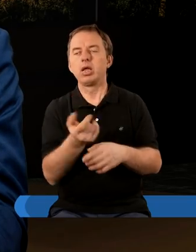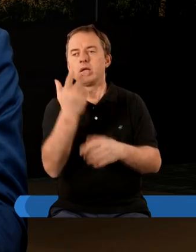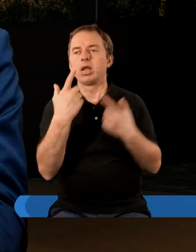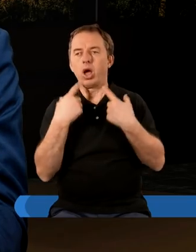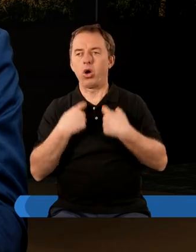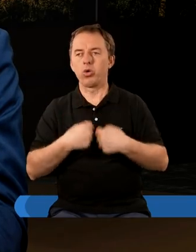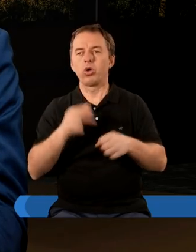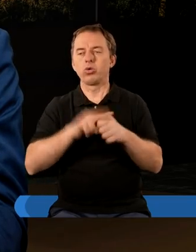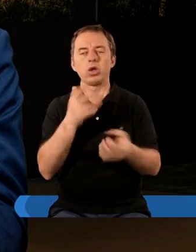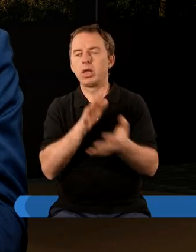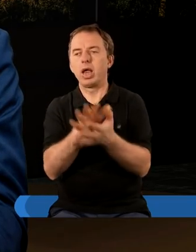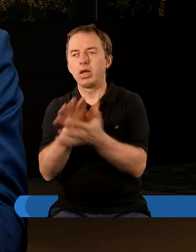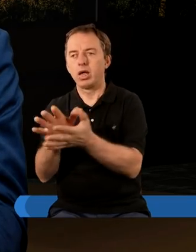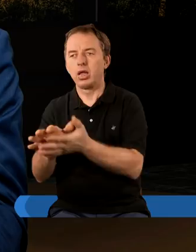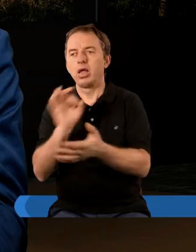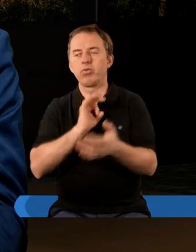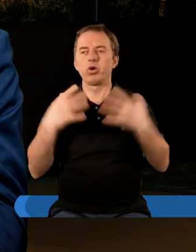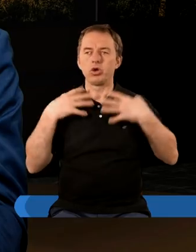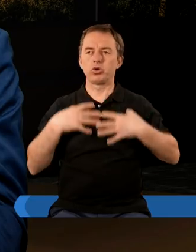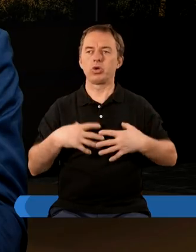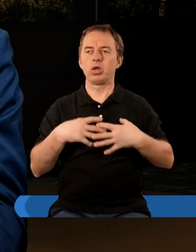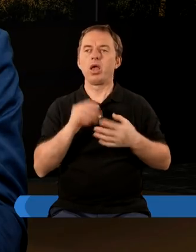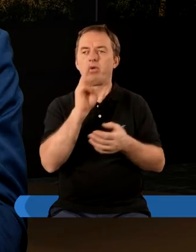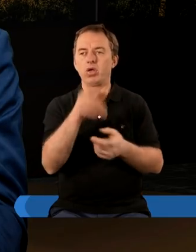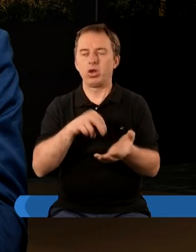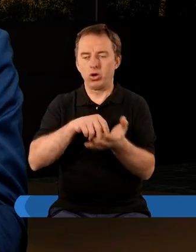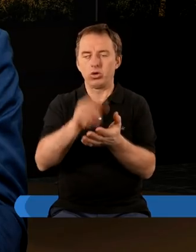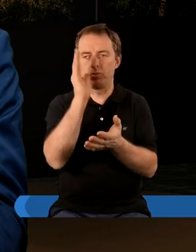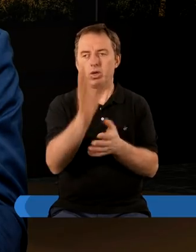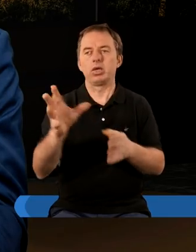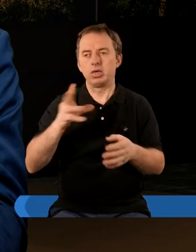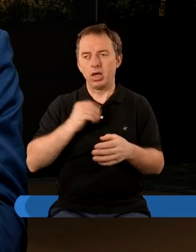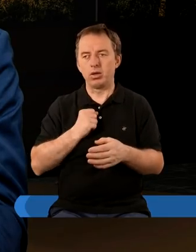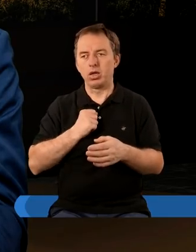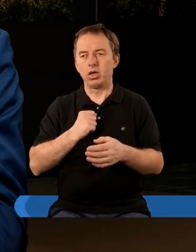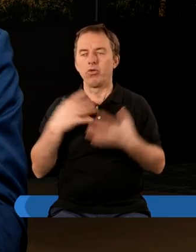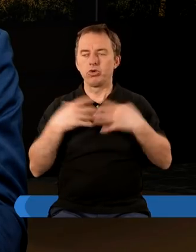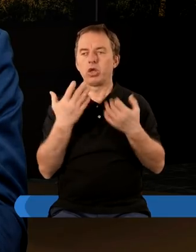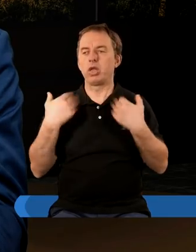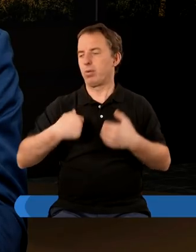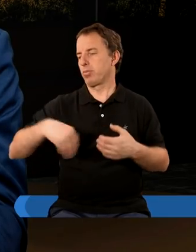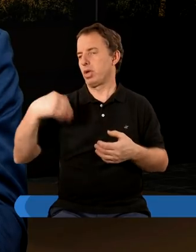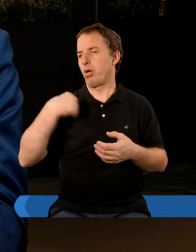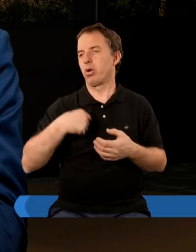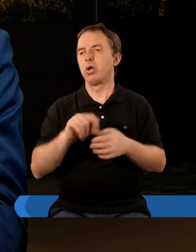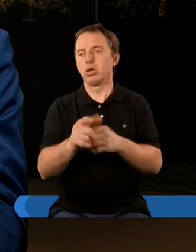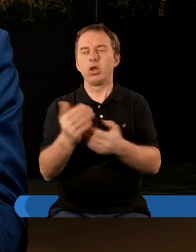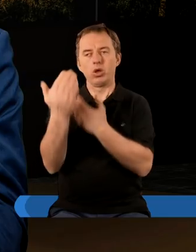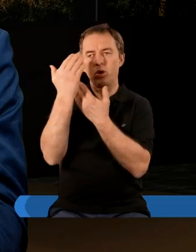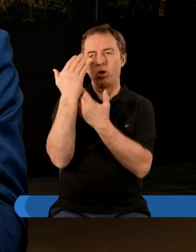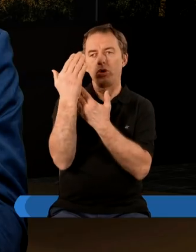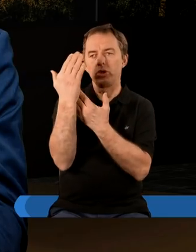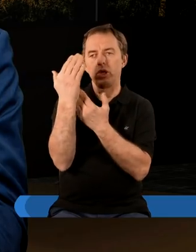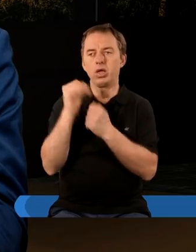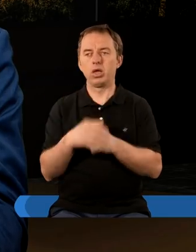kilka osób które nie skalały swoich szat więc chodzić będą ze mną w szatach białych dlatego, że są